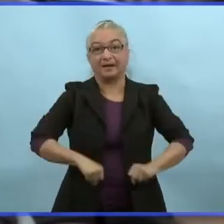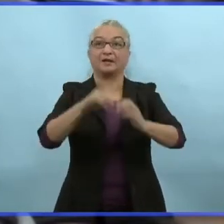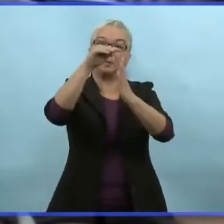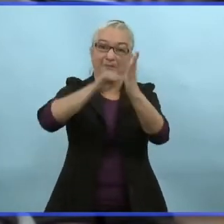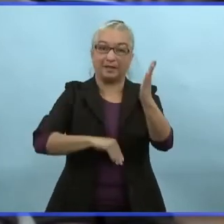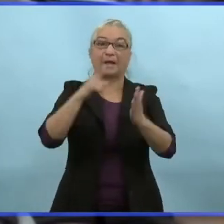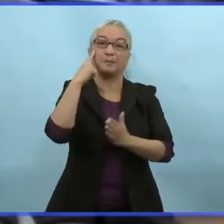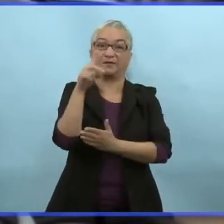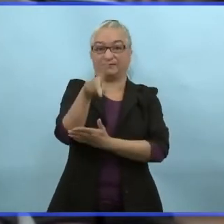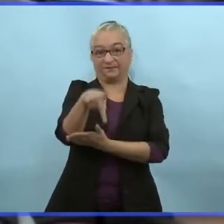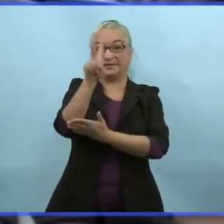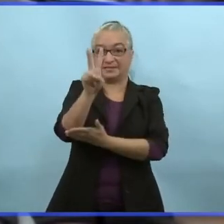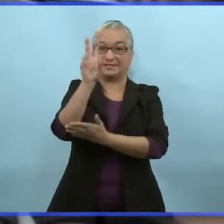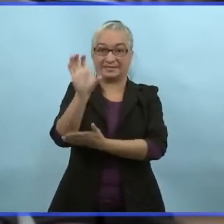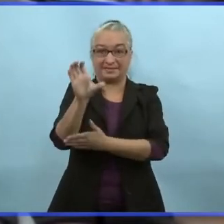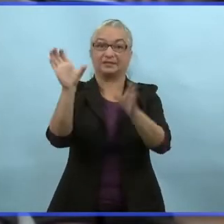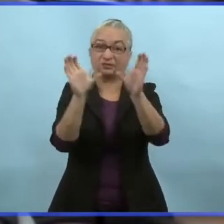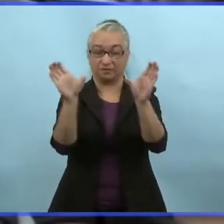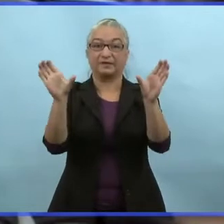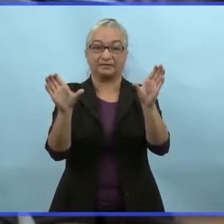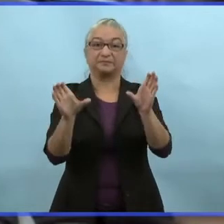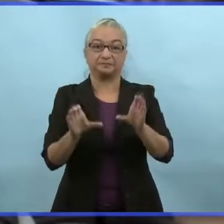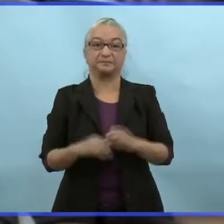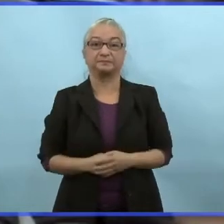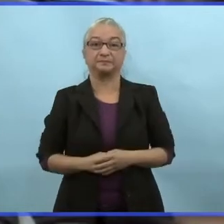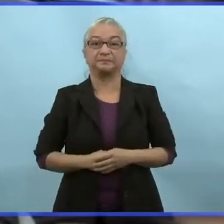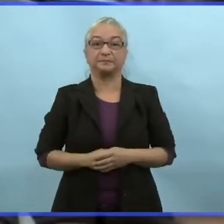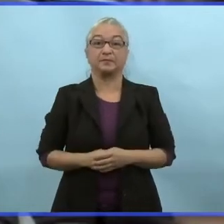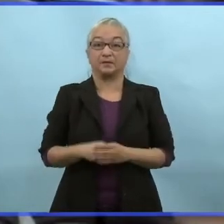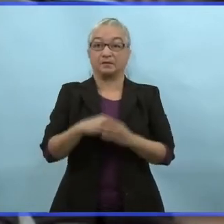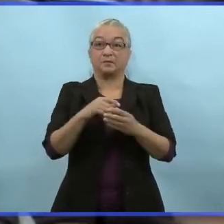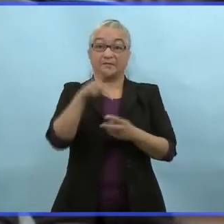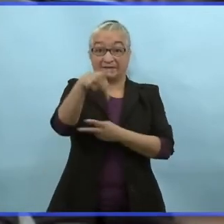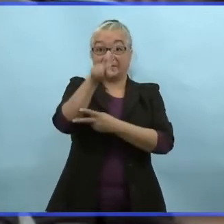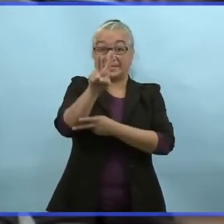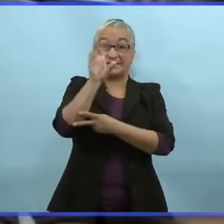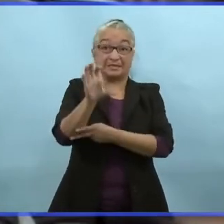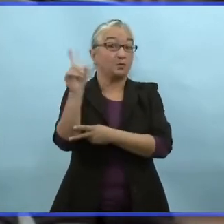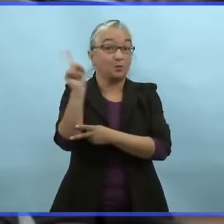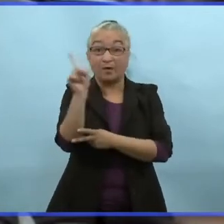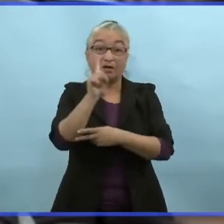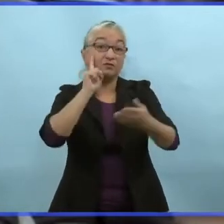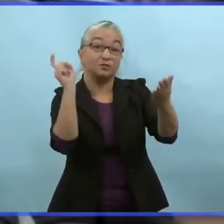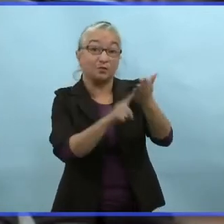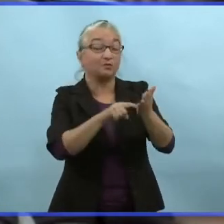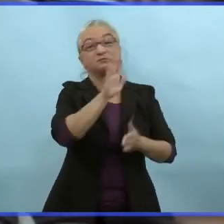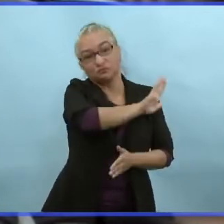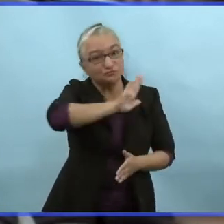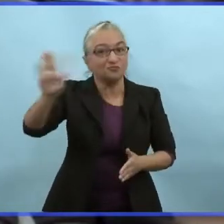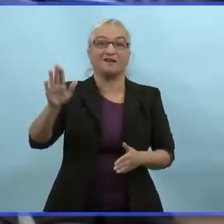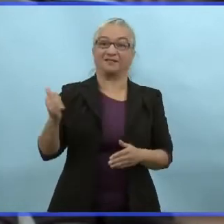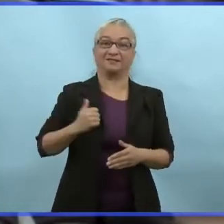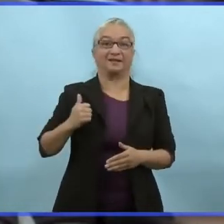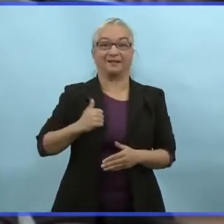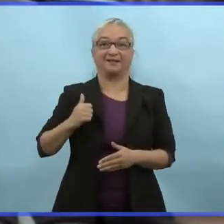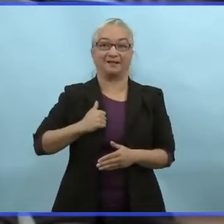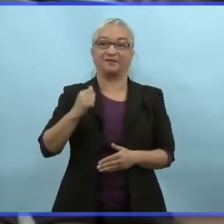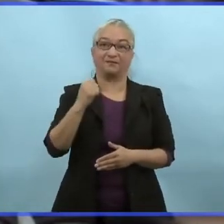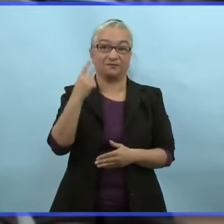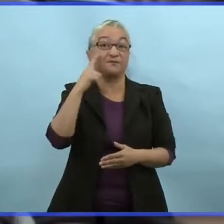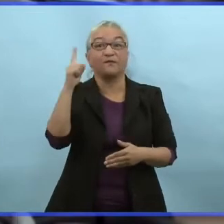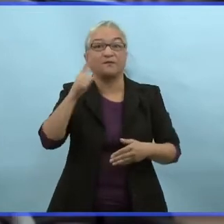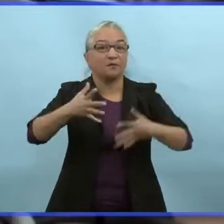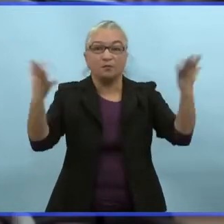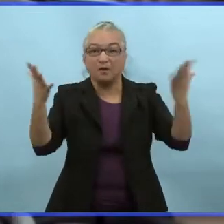aussi demander leur certificat de vaccination. Ce certificat fédéral sera reconnu partout au pays